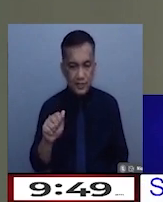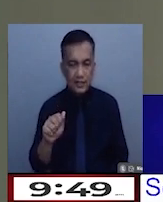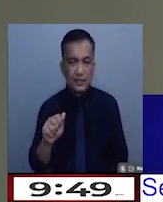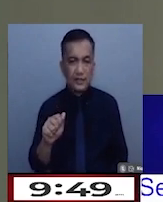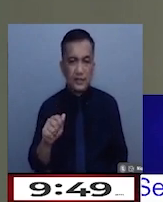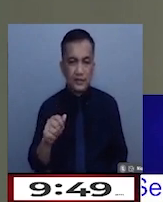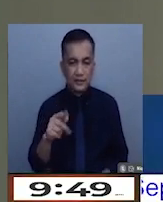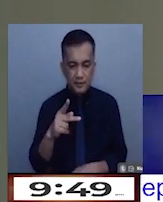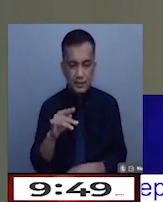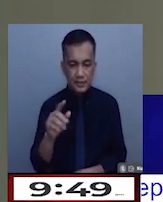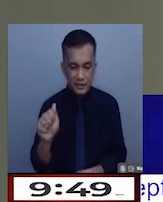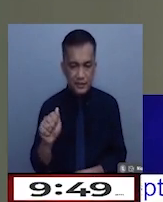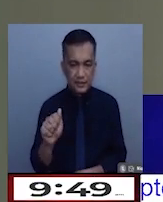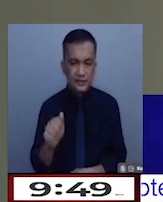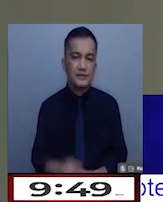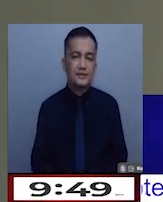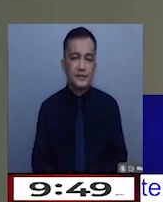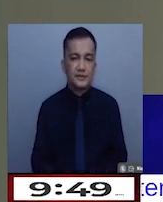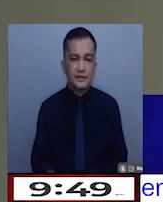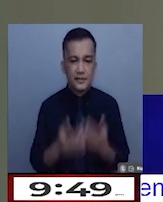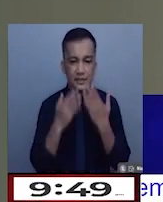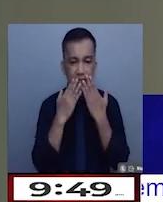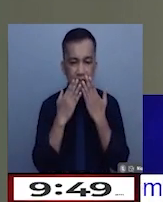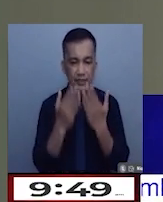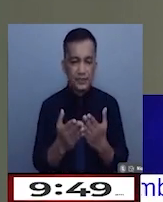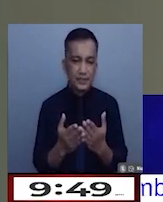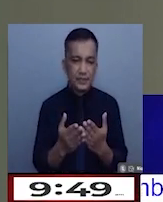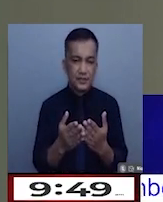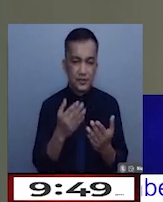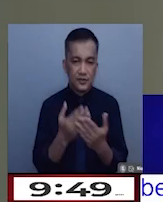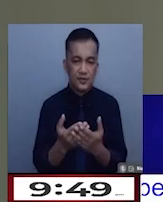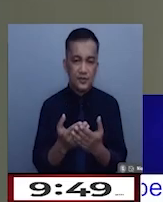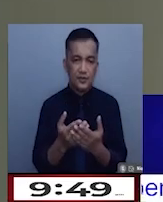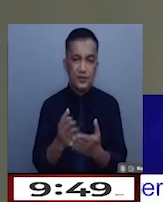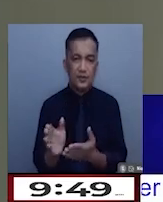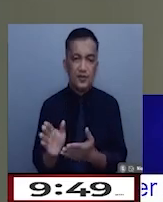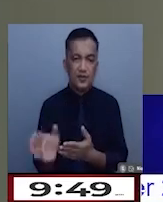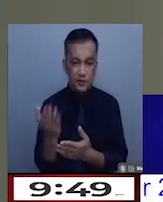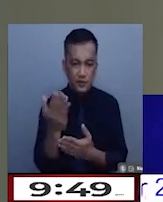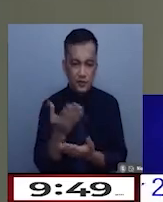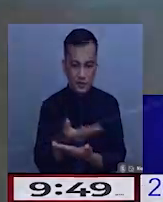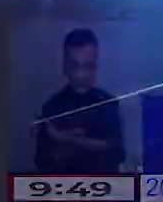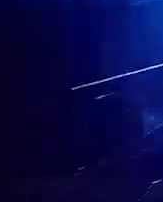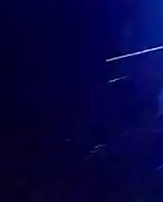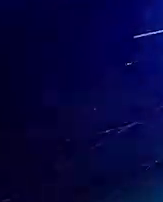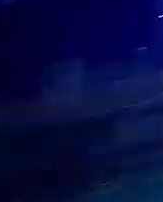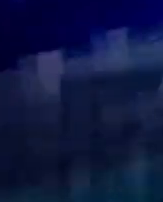Statistics Authority. Maraming salamat at magandang umaga po sa ating lahat.